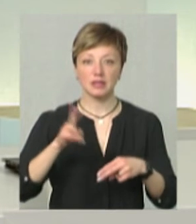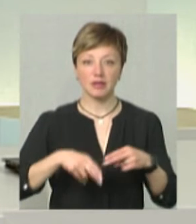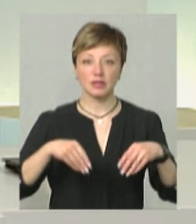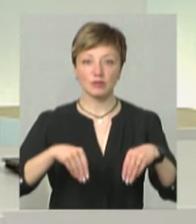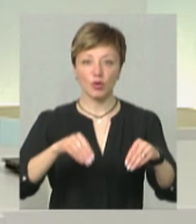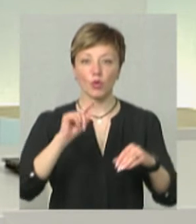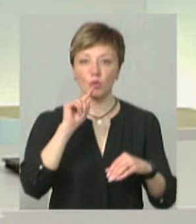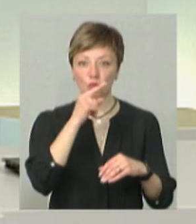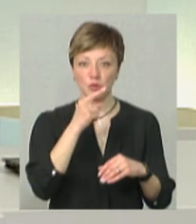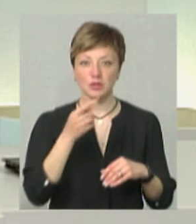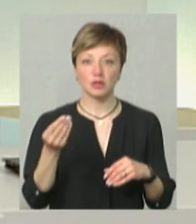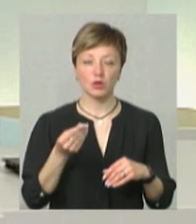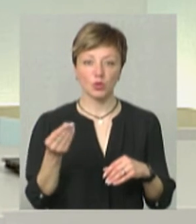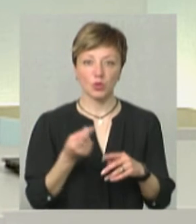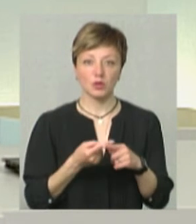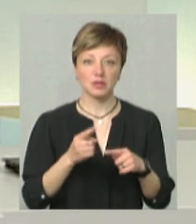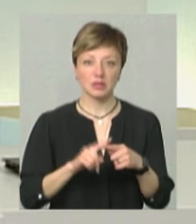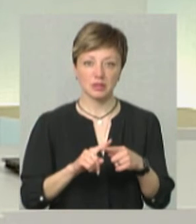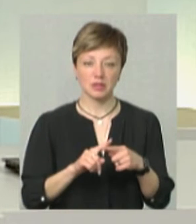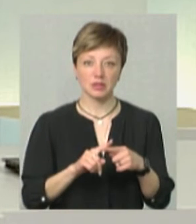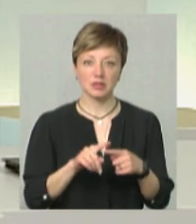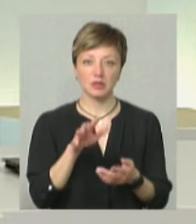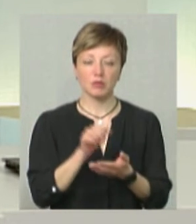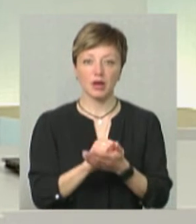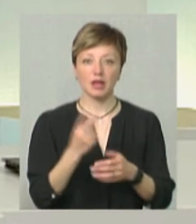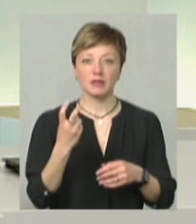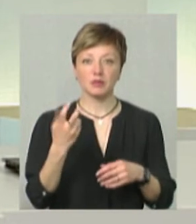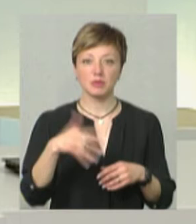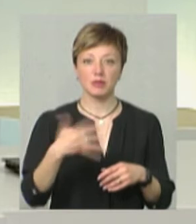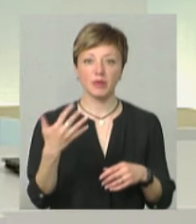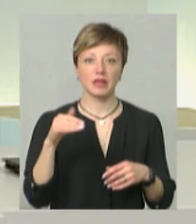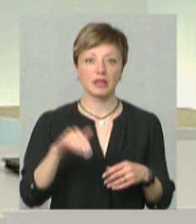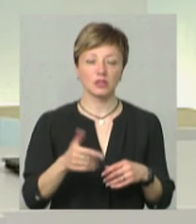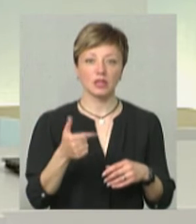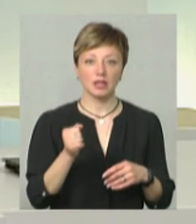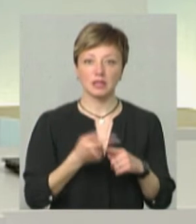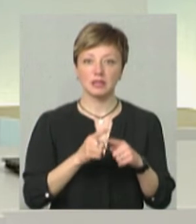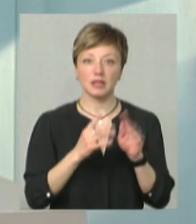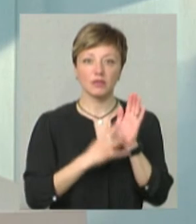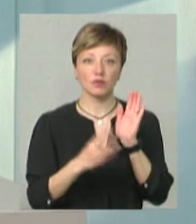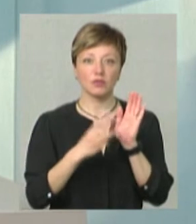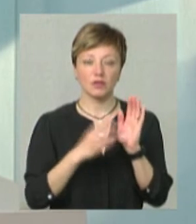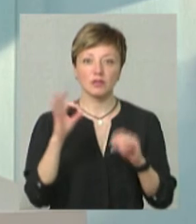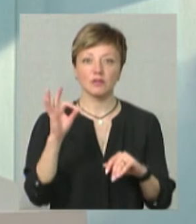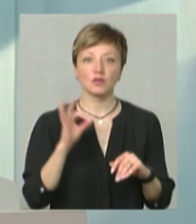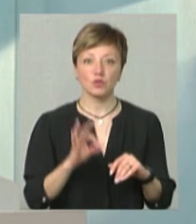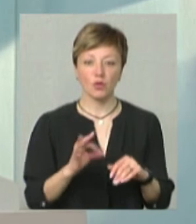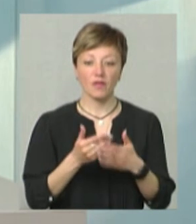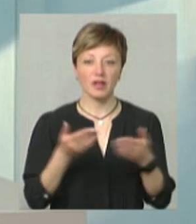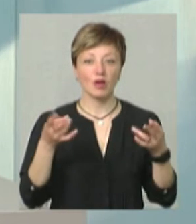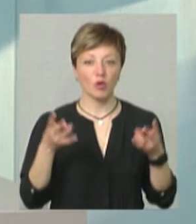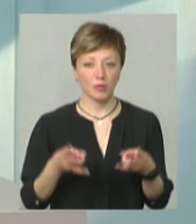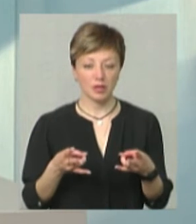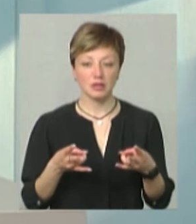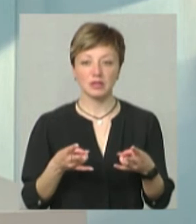сівбаку кукурудзина зерно, вона займає 255 тисяч гектарів – це 98% до необхідного.